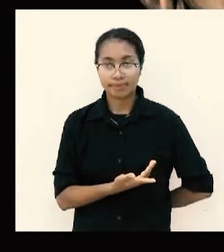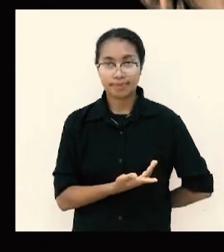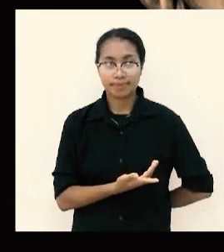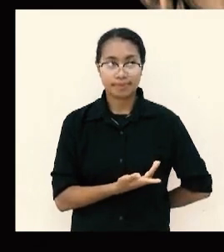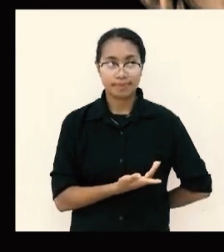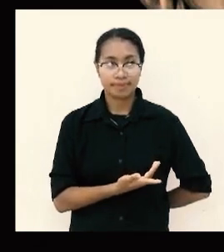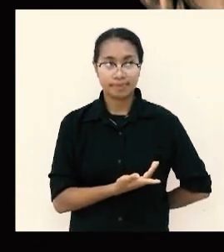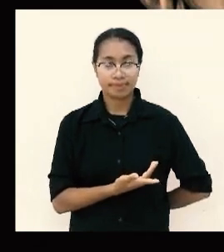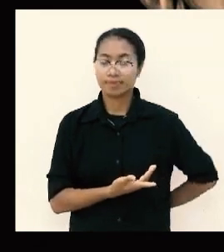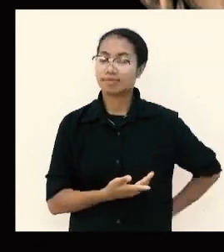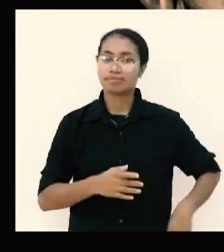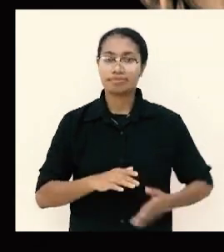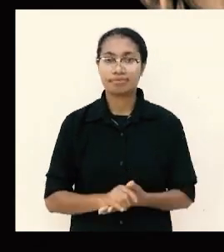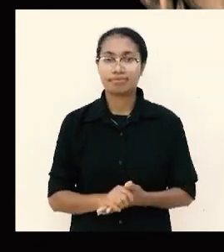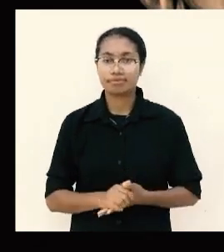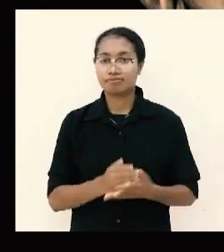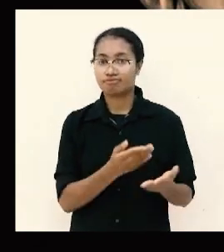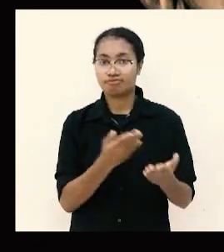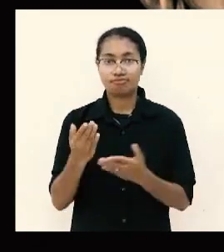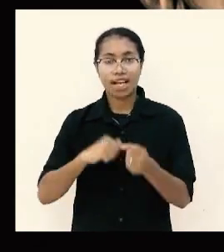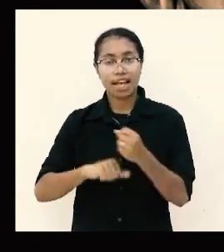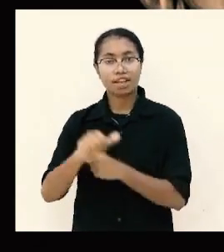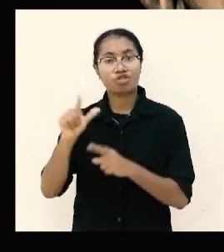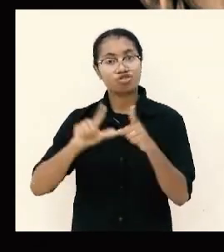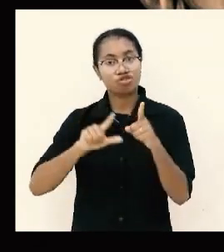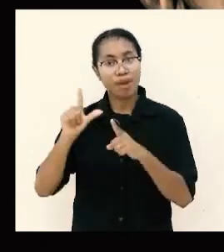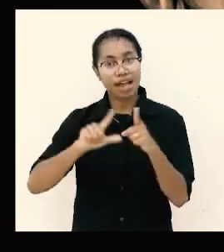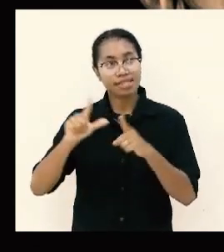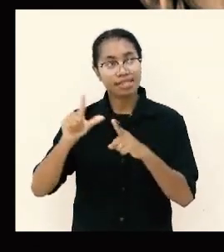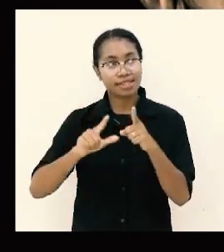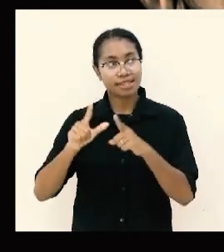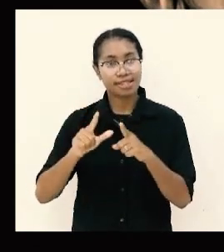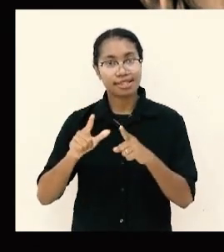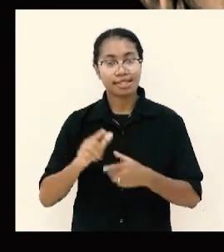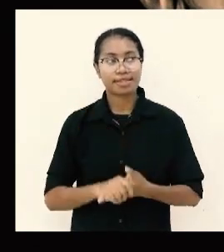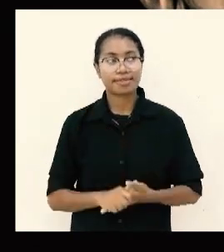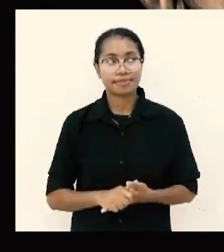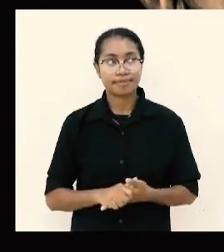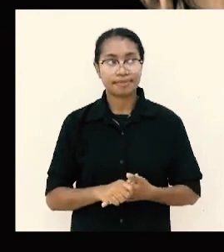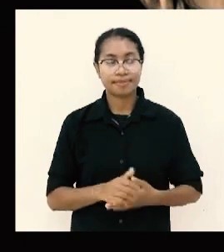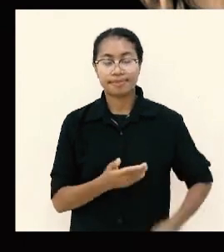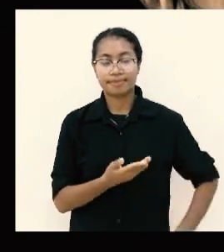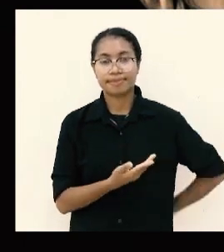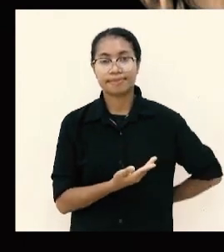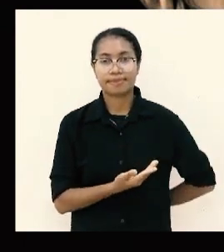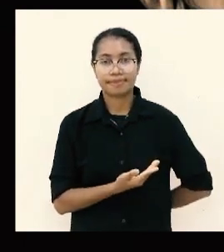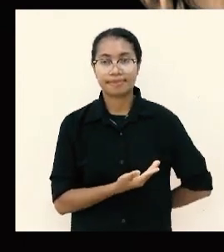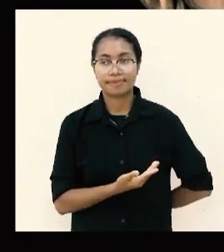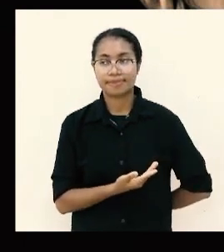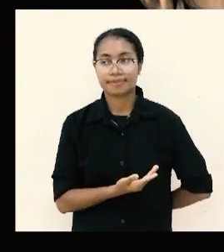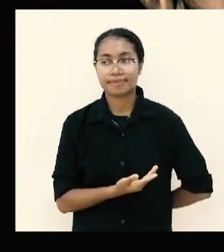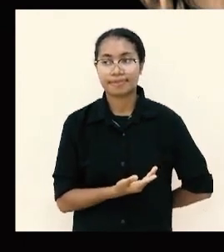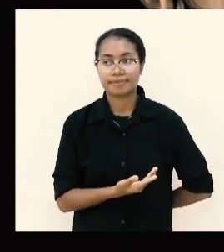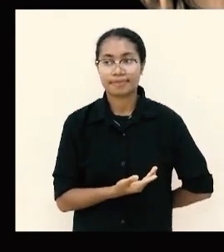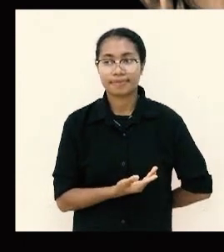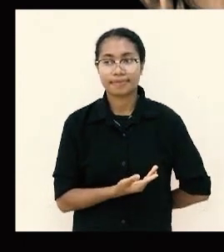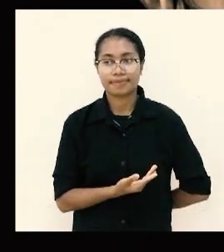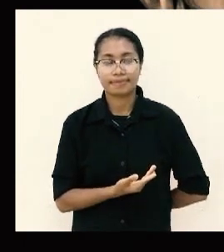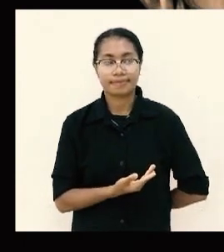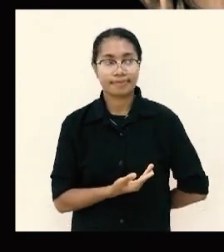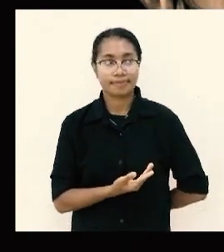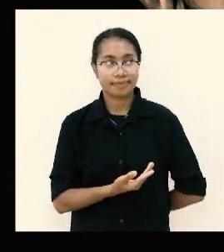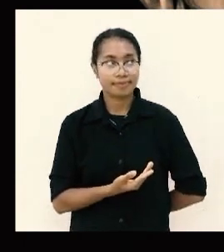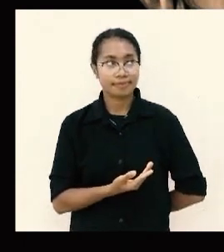dia kasih prinsipnya ayat 17 tetapi yang kuutamakan bukan pemberian itu melainkan buahnya